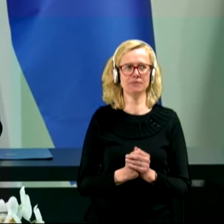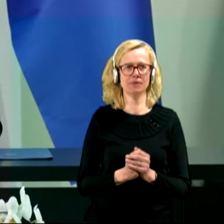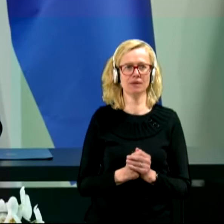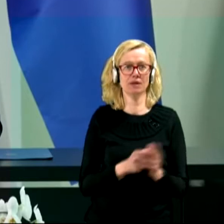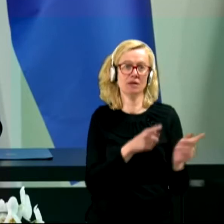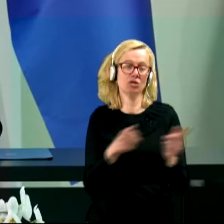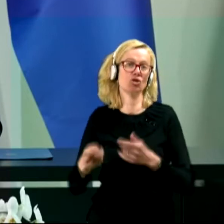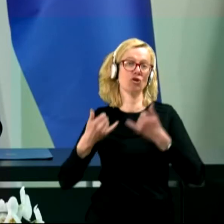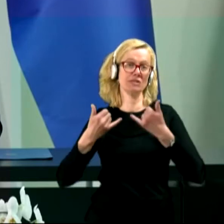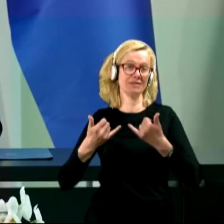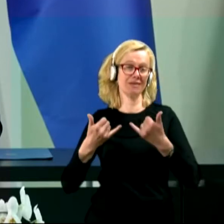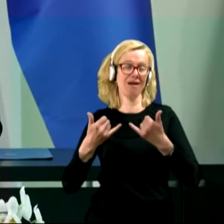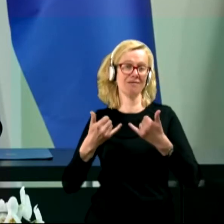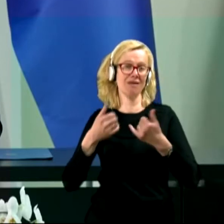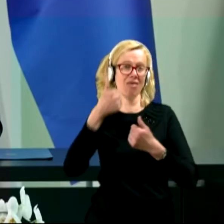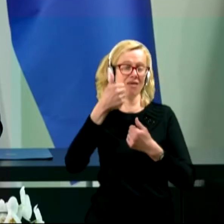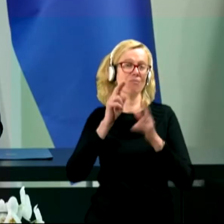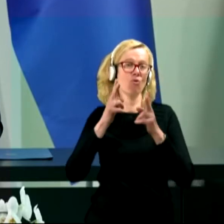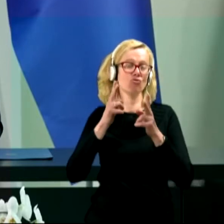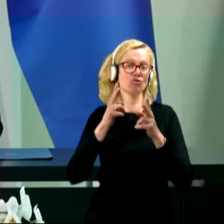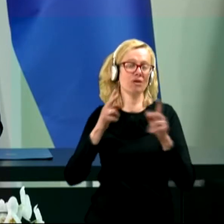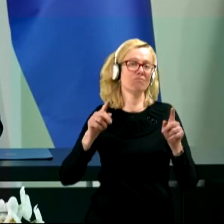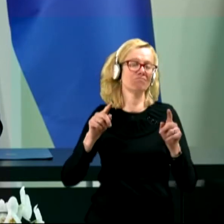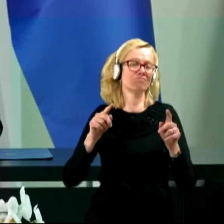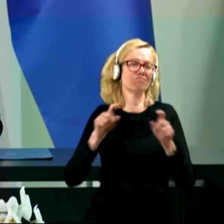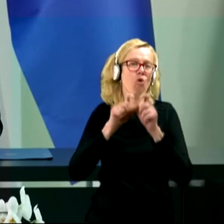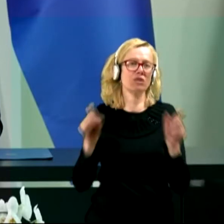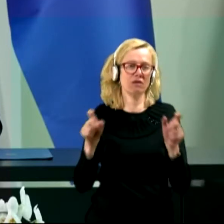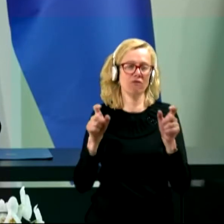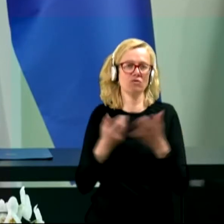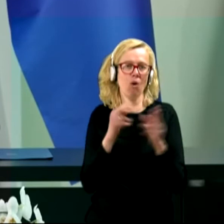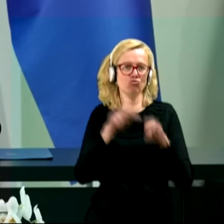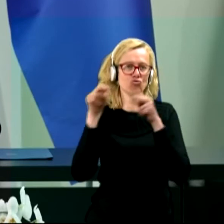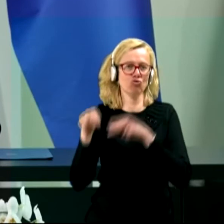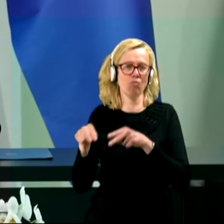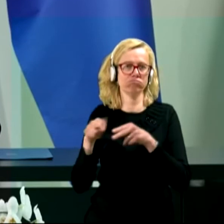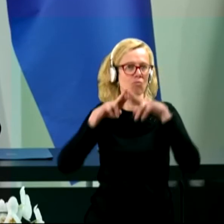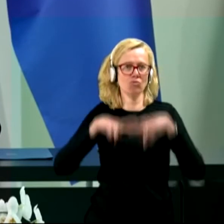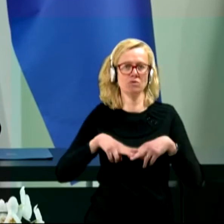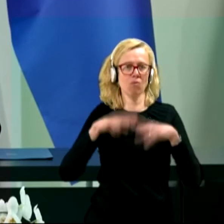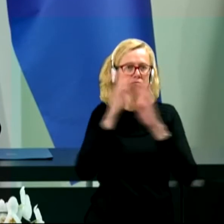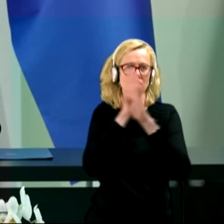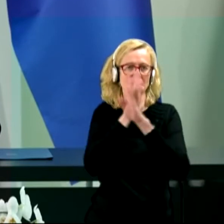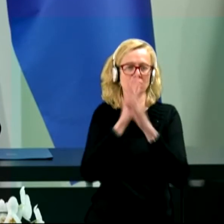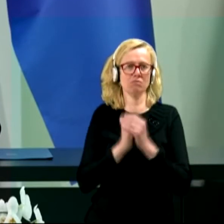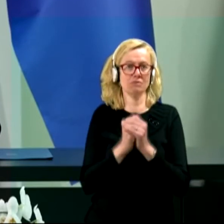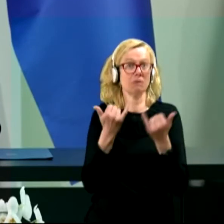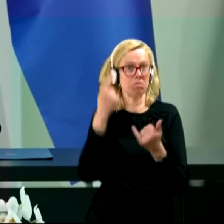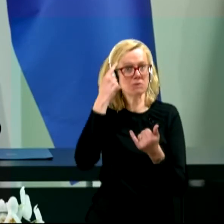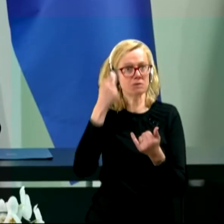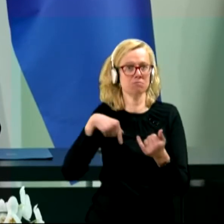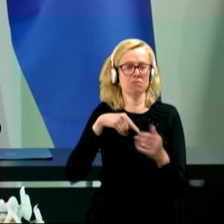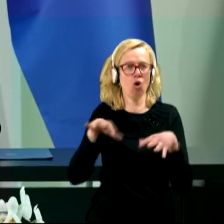Doslej jeden od možnih motivov za tisti odstop ostal skrit, zdaj bom, mislim, da smo ga odkrili.